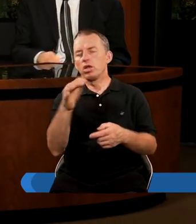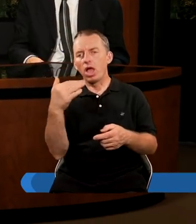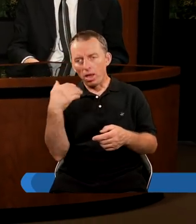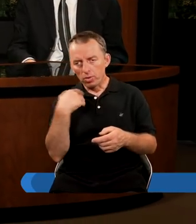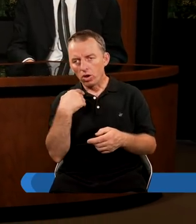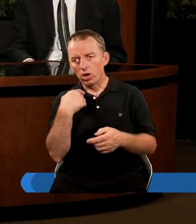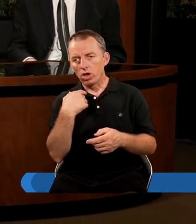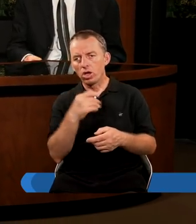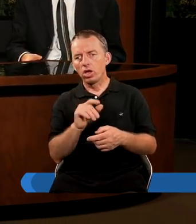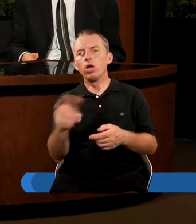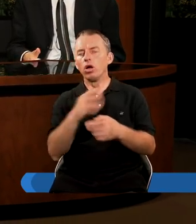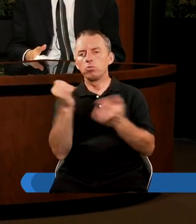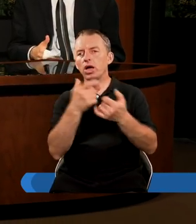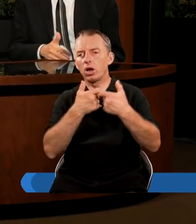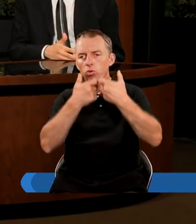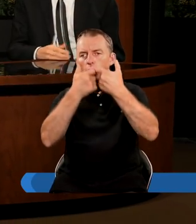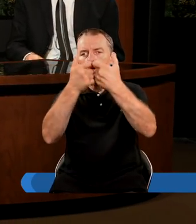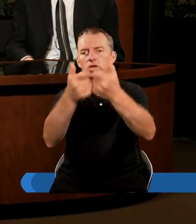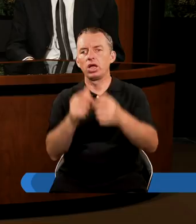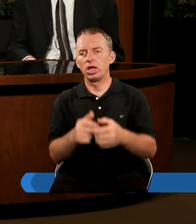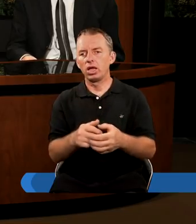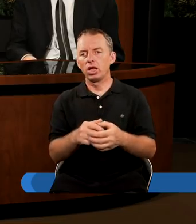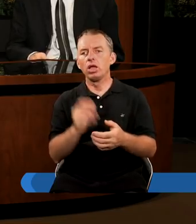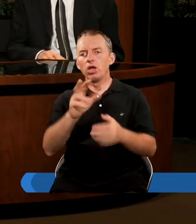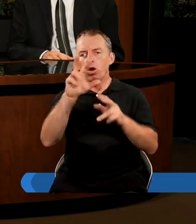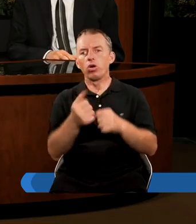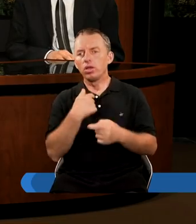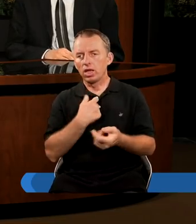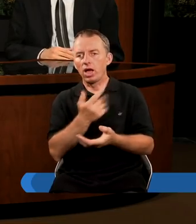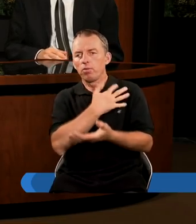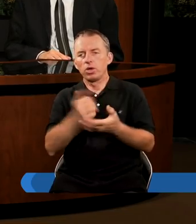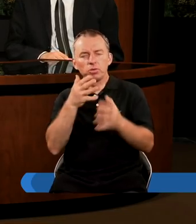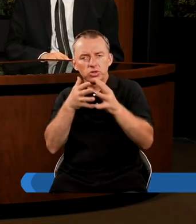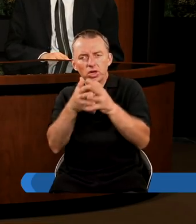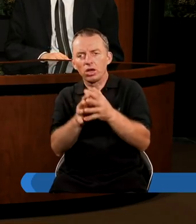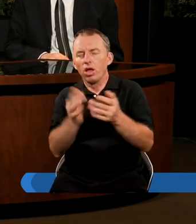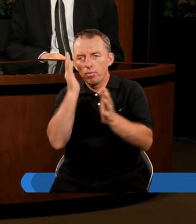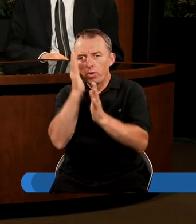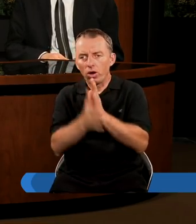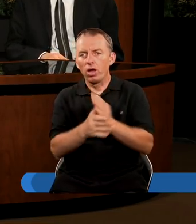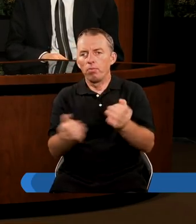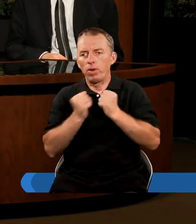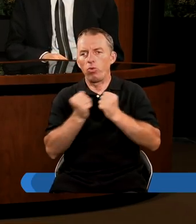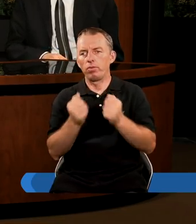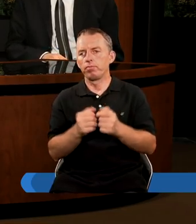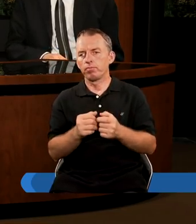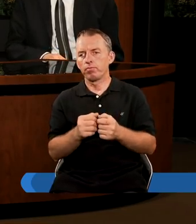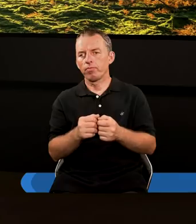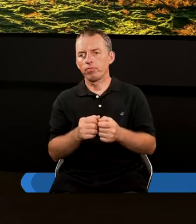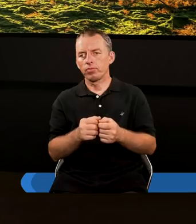było tylko stwierdzenie o, jest bardzo głośno. Ten huk mnie tak przenikał, że ja się po prostu bałem.